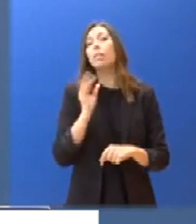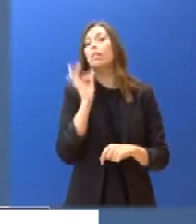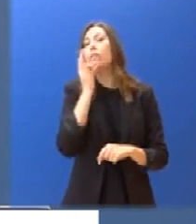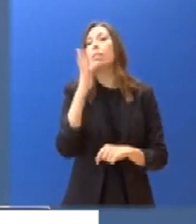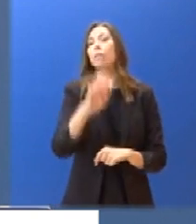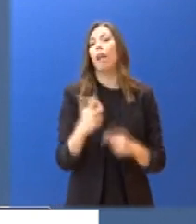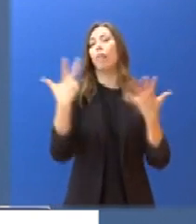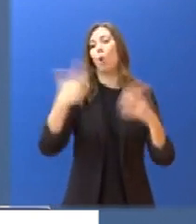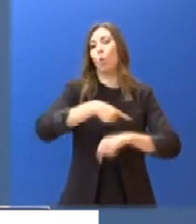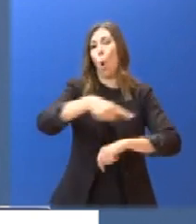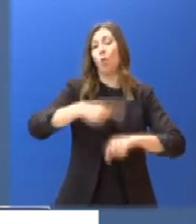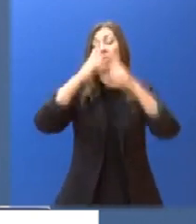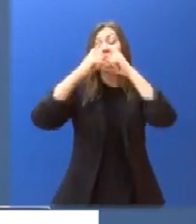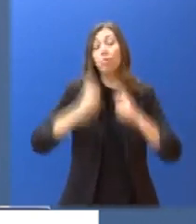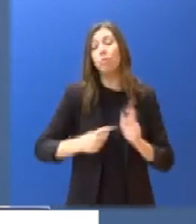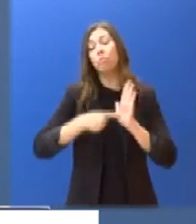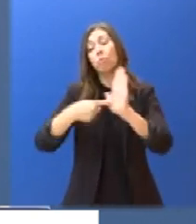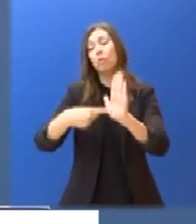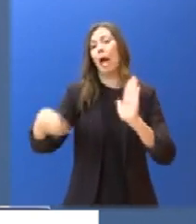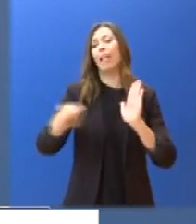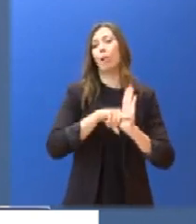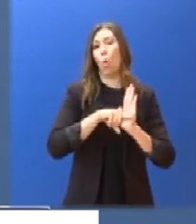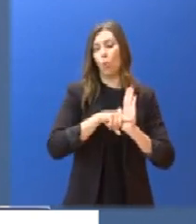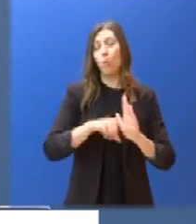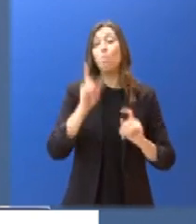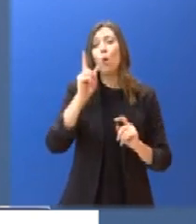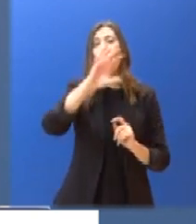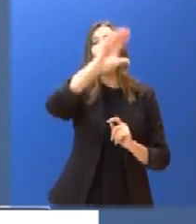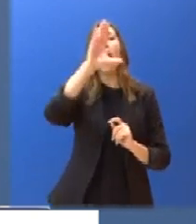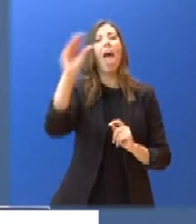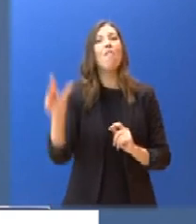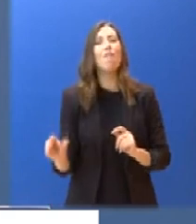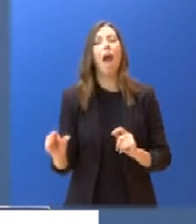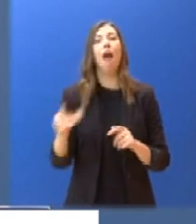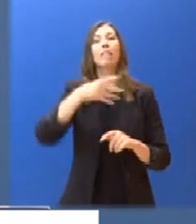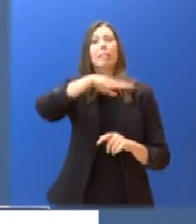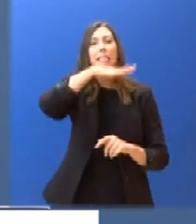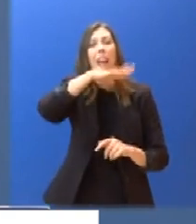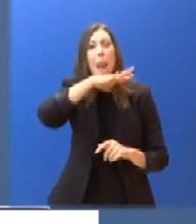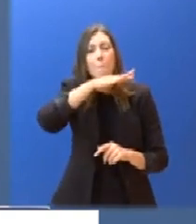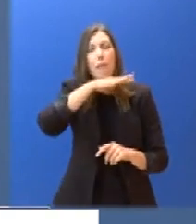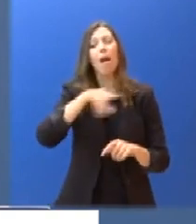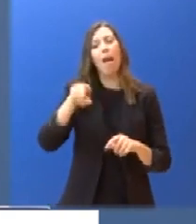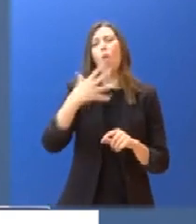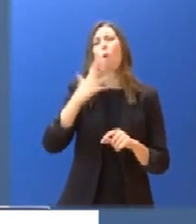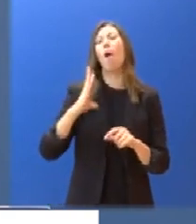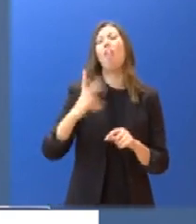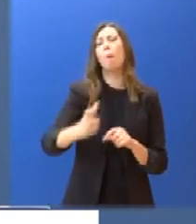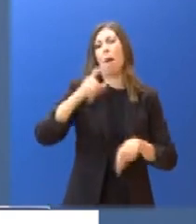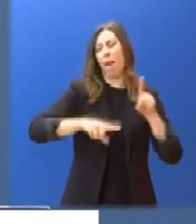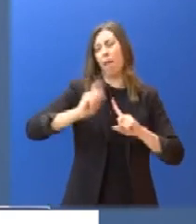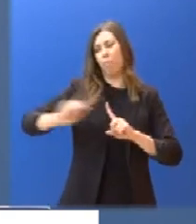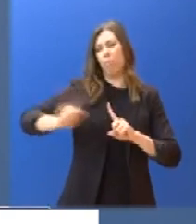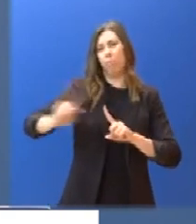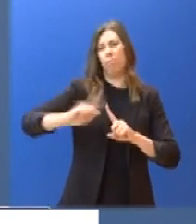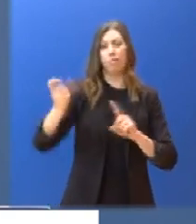Σαλαμίνα καθώς και όσοι μετακινούνται μεταξύ διαφορετικών νησιωτικών περιφερειακών ενωτήτων για λόγους εργασίας σε καθημερινή βάση και όσοι